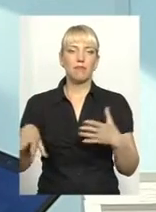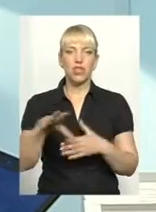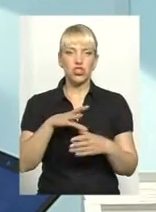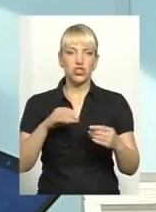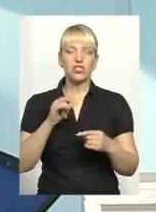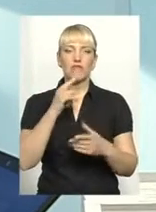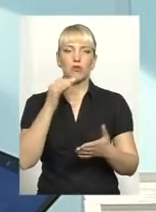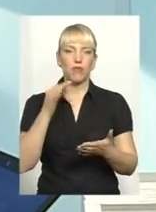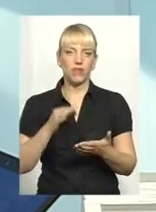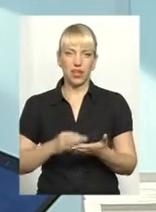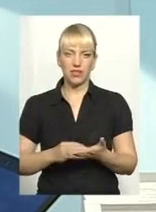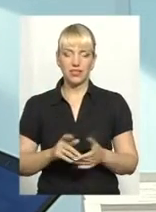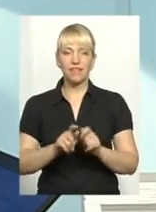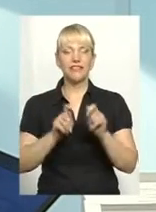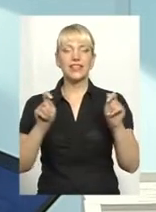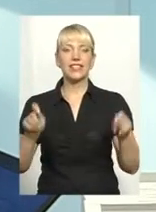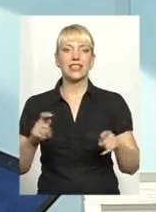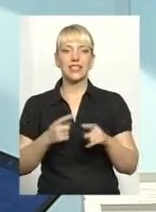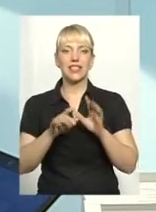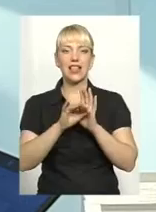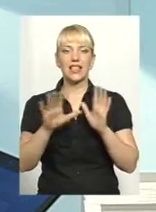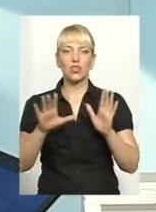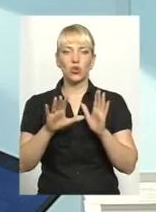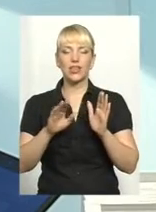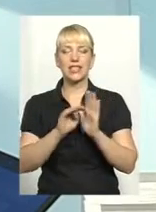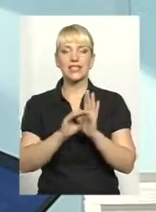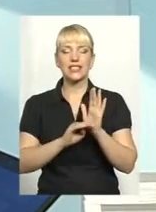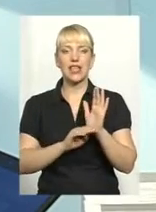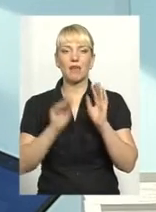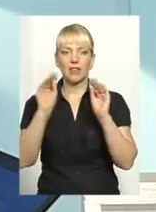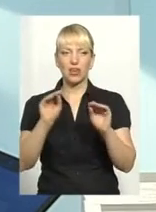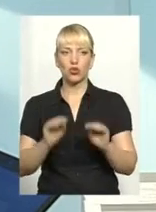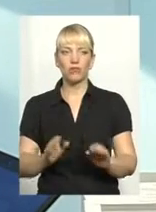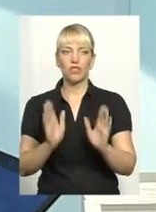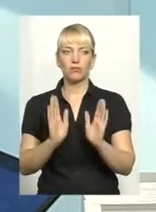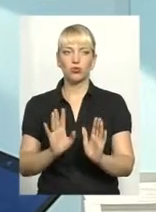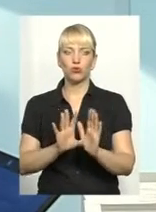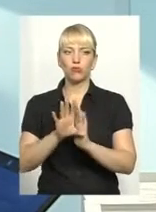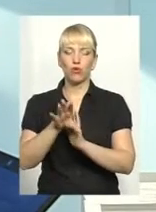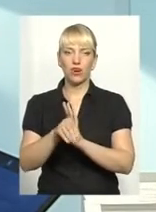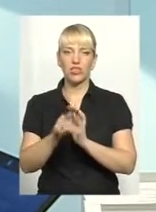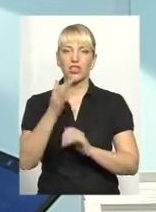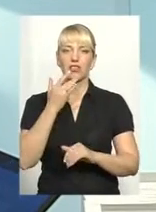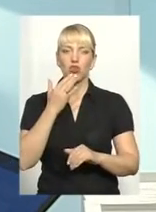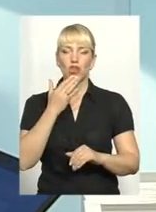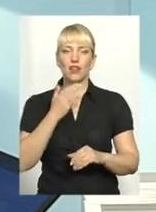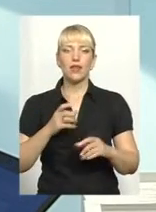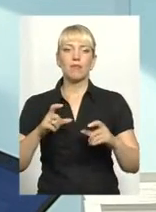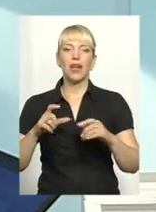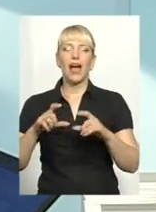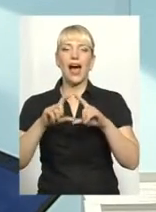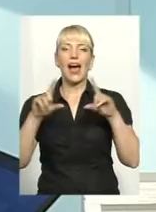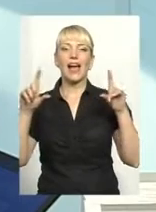Тобто, стосовно відкритості, електронна система декларування буде впроваджена Національним агентством,